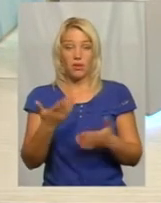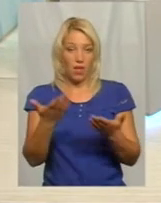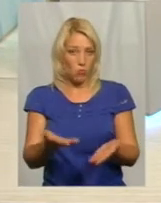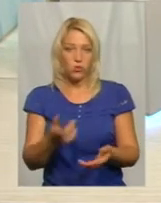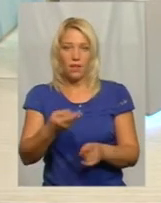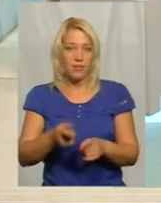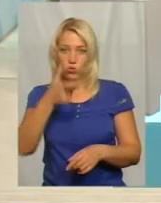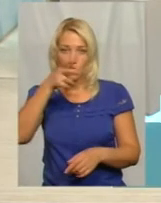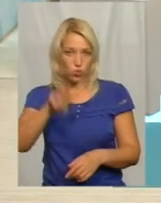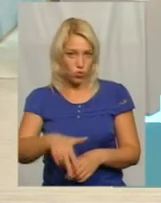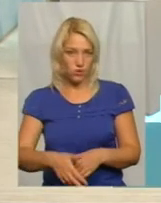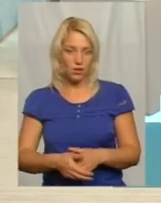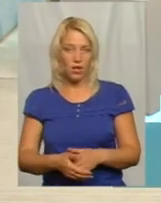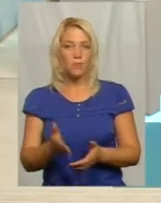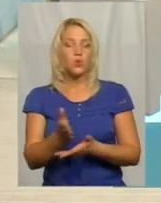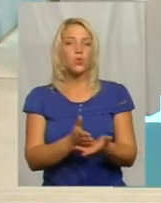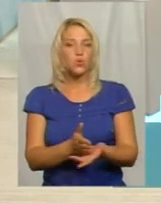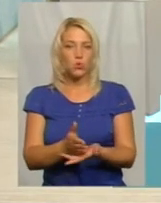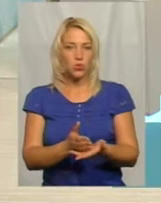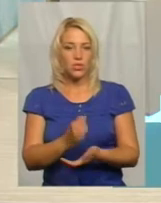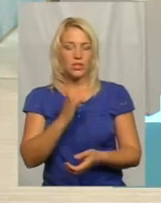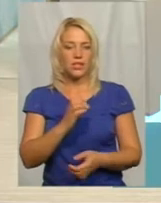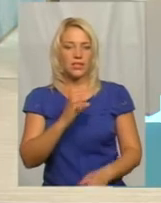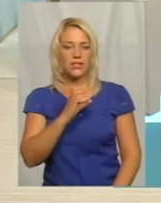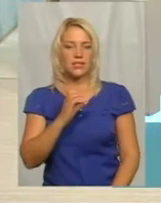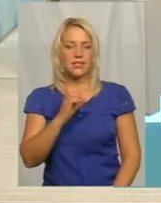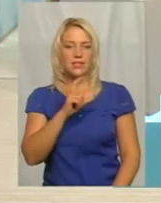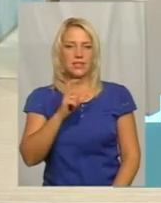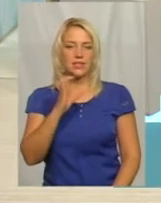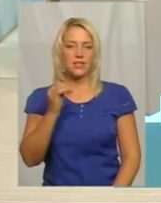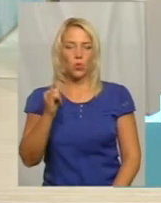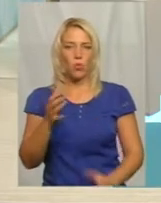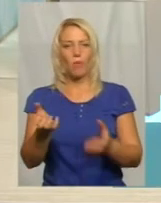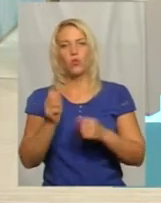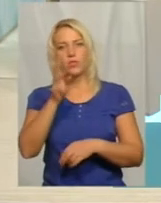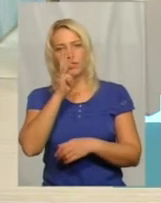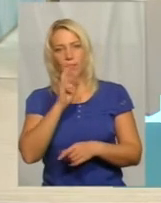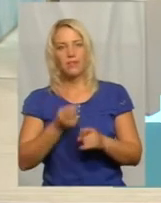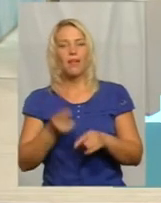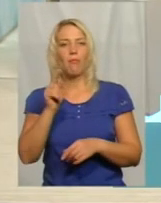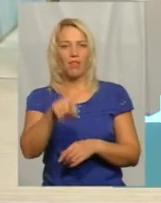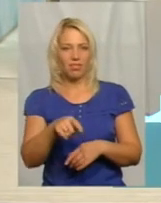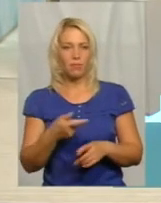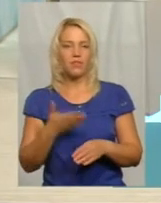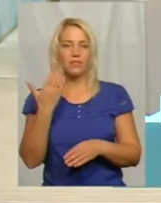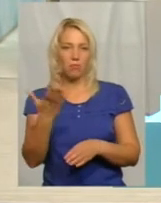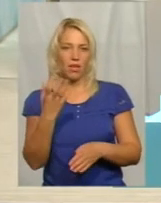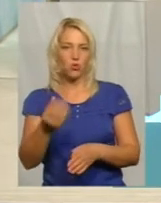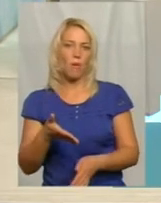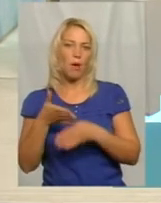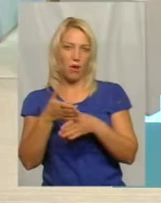служити в ЗСУ, получати зарплату, і при этом тебе ще допомагають